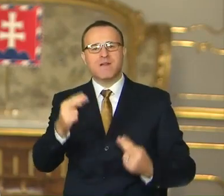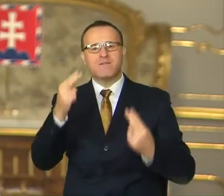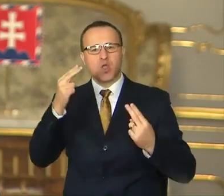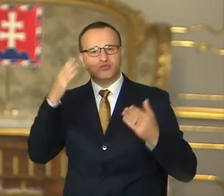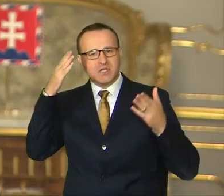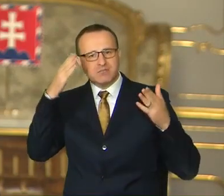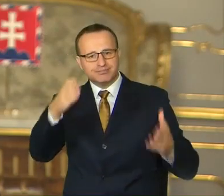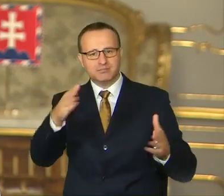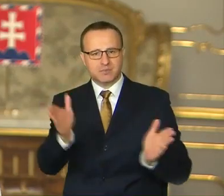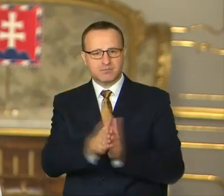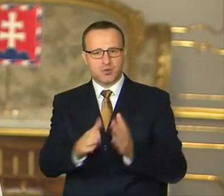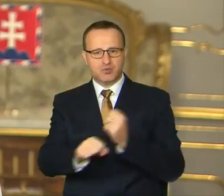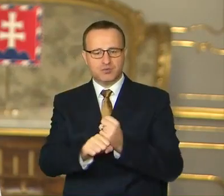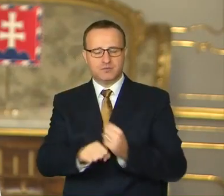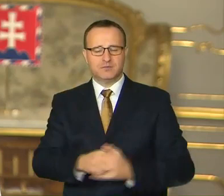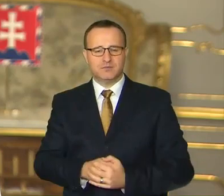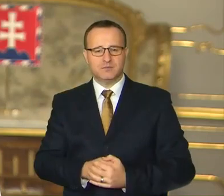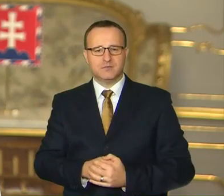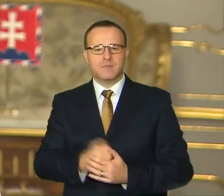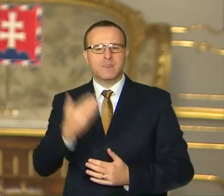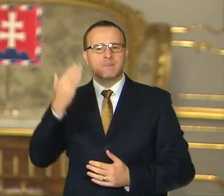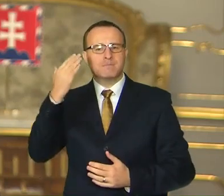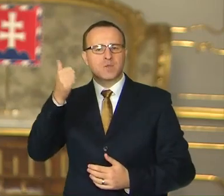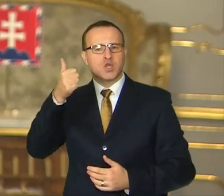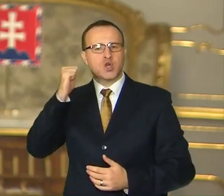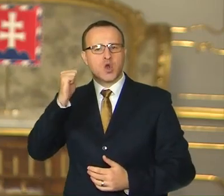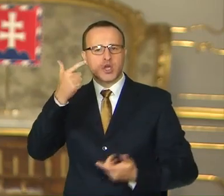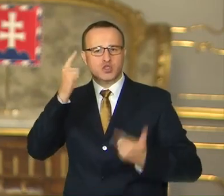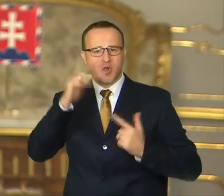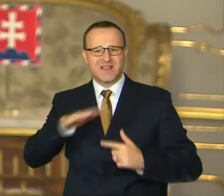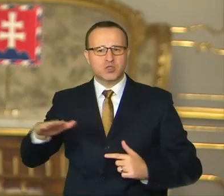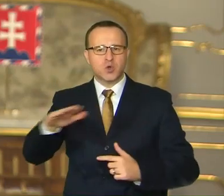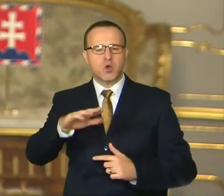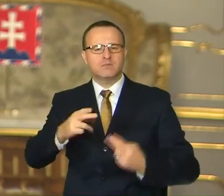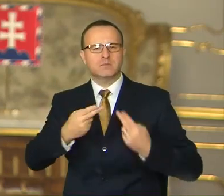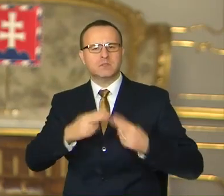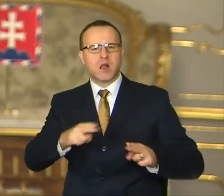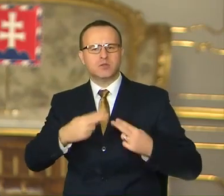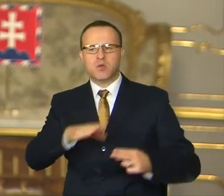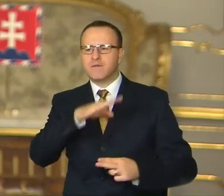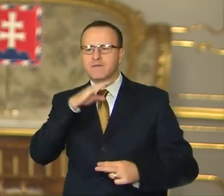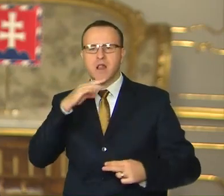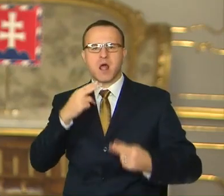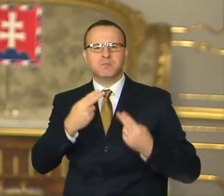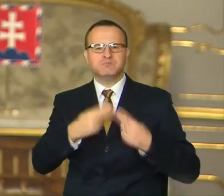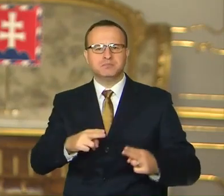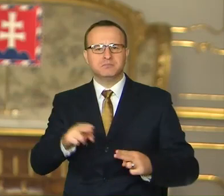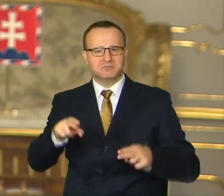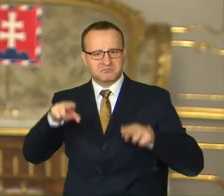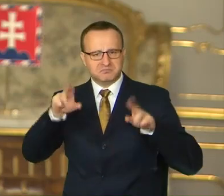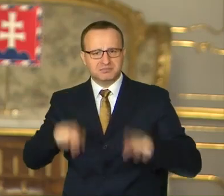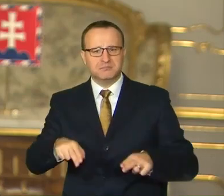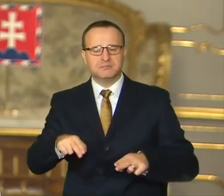spolu podielať. V úplinovom roku sa na Slovensku stalo aj veľa udalostí, ktoré potvrdili, že